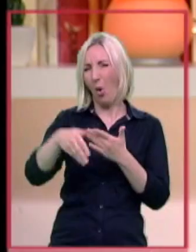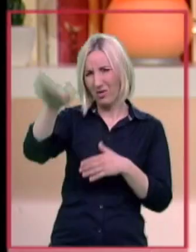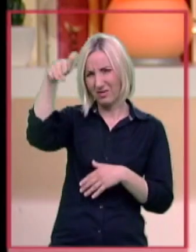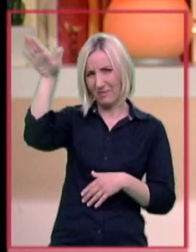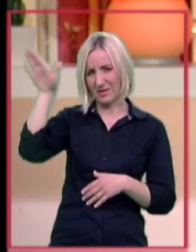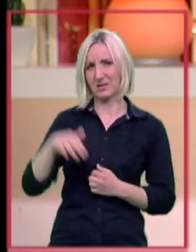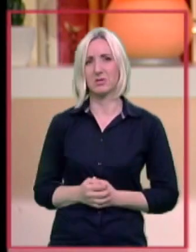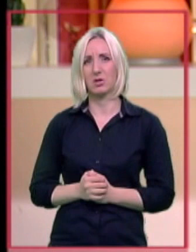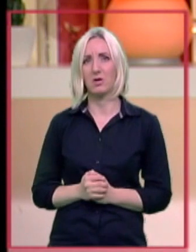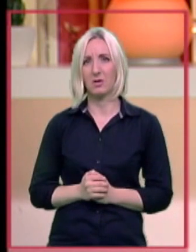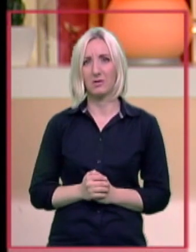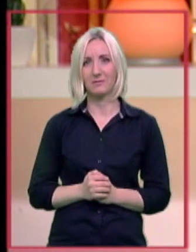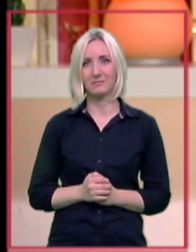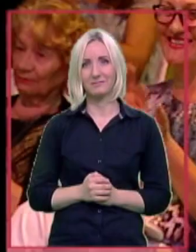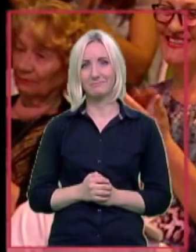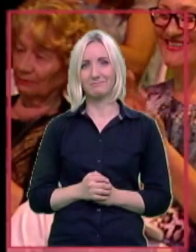odmah skloni.